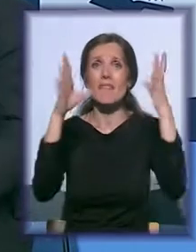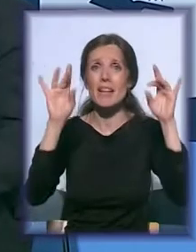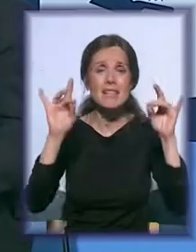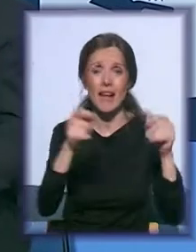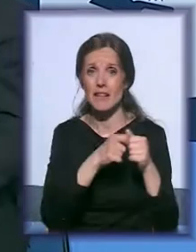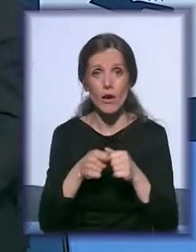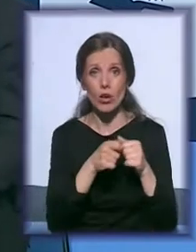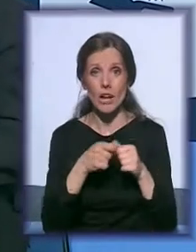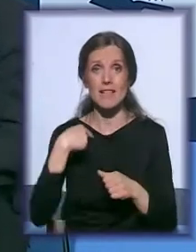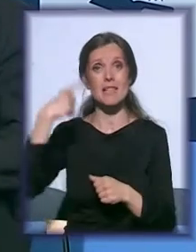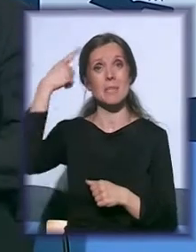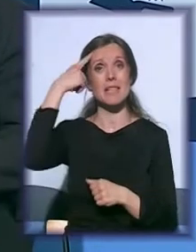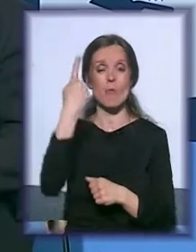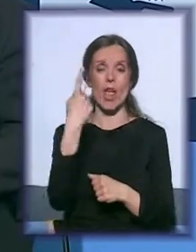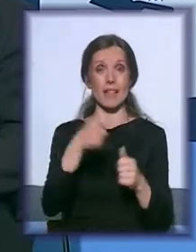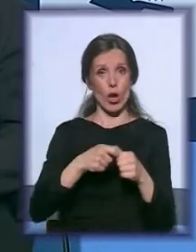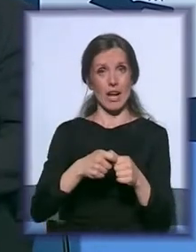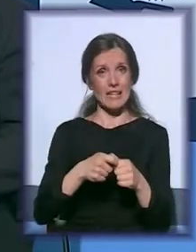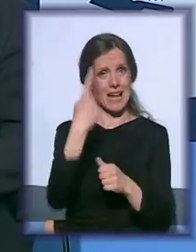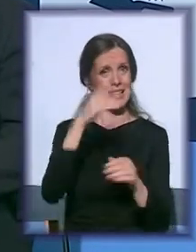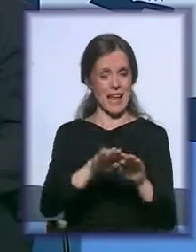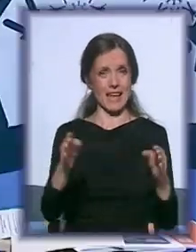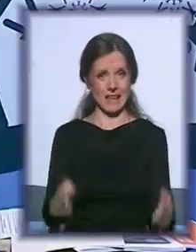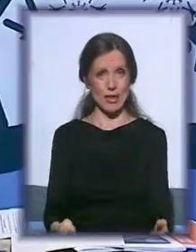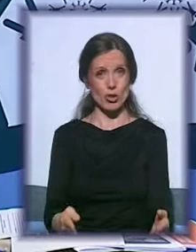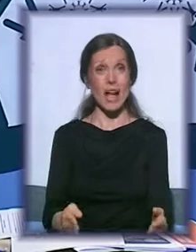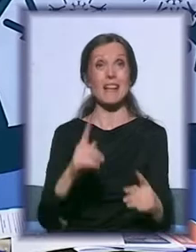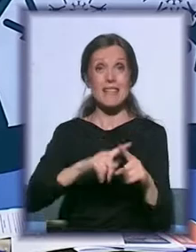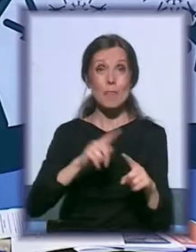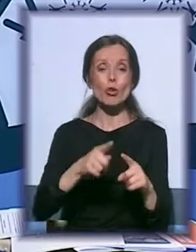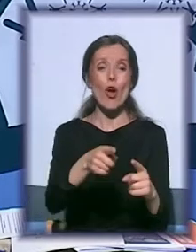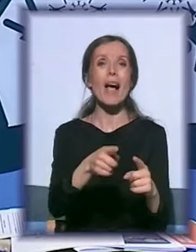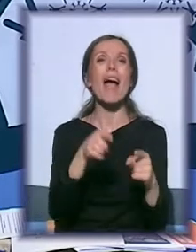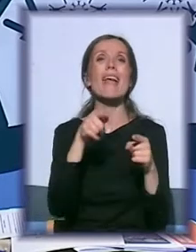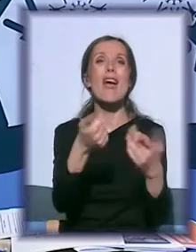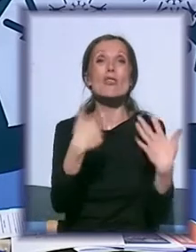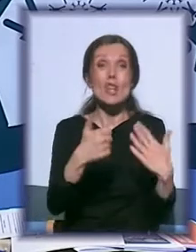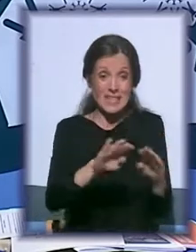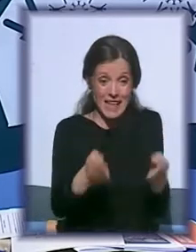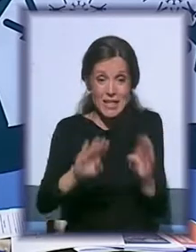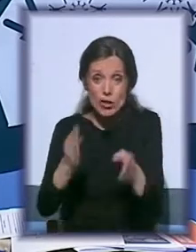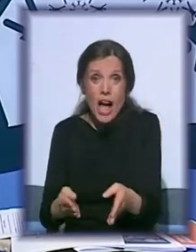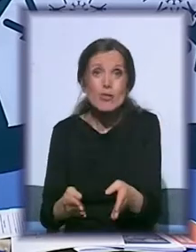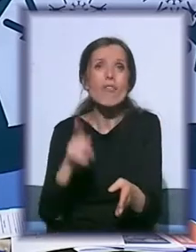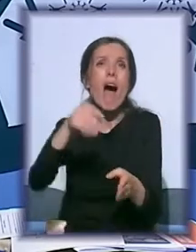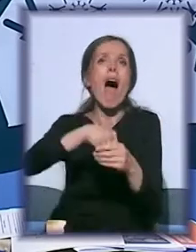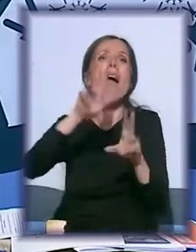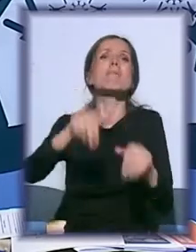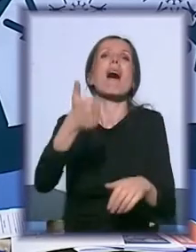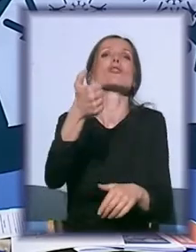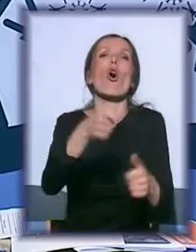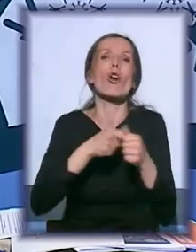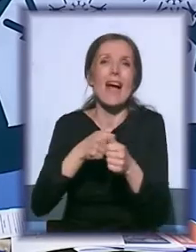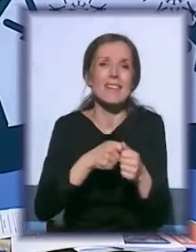znamo da jedna organizacija je jedan štand. Tako da je u tom kontekstu na 60 štandova bila prilika da se predstaje oko 100 organizacija. Ja bih hteo samo da